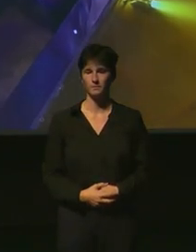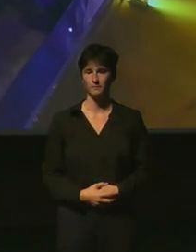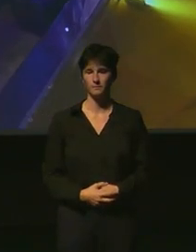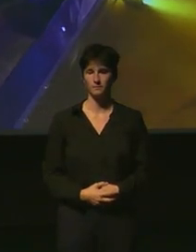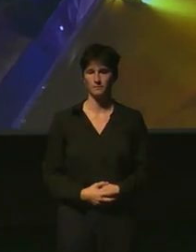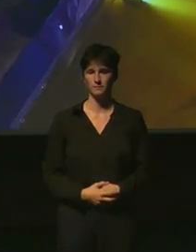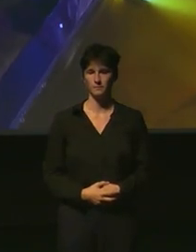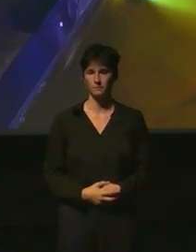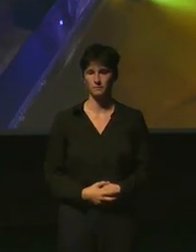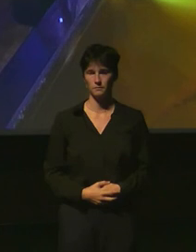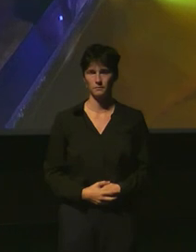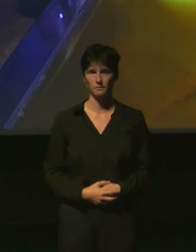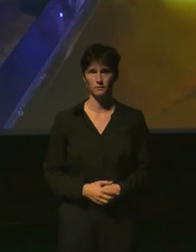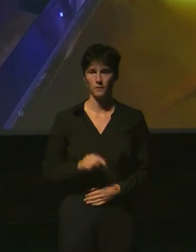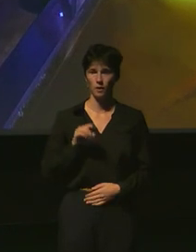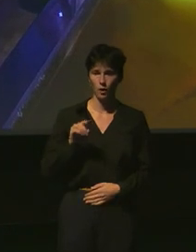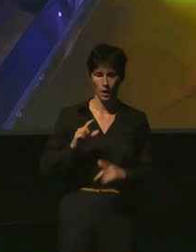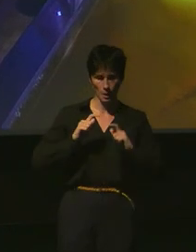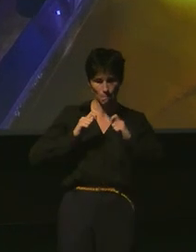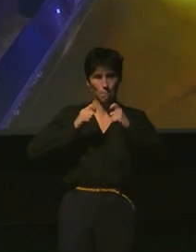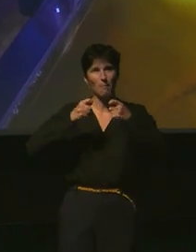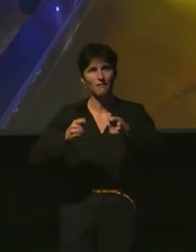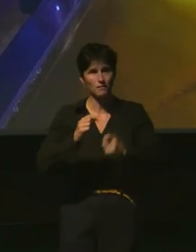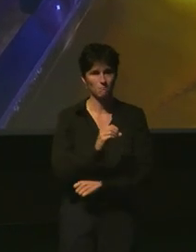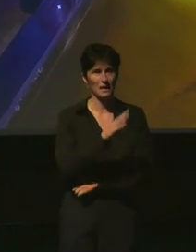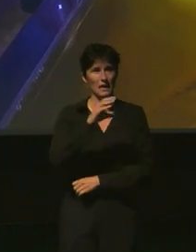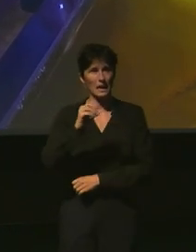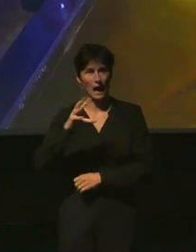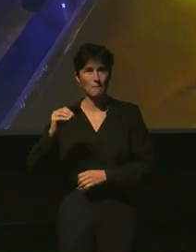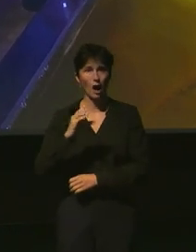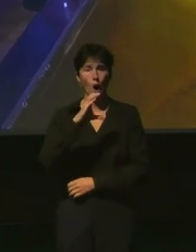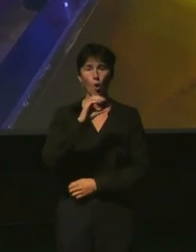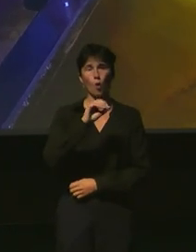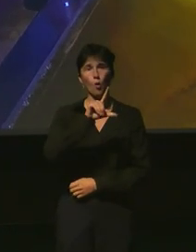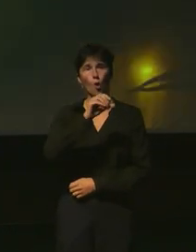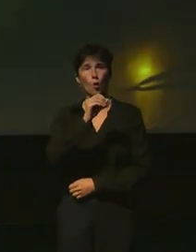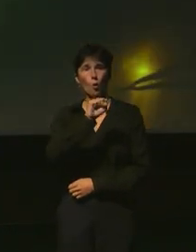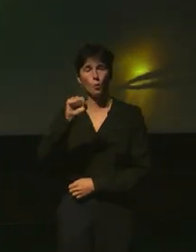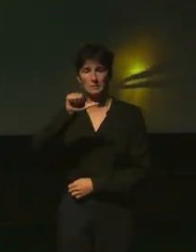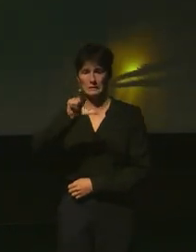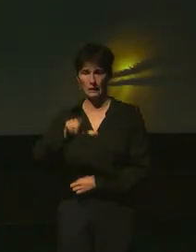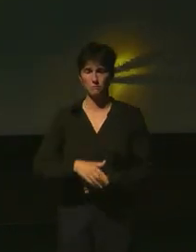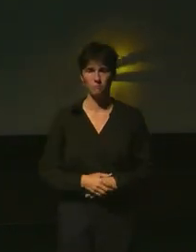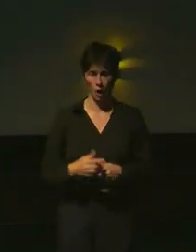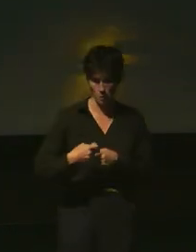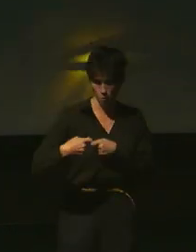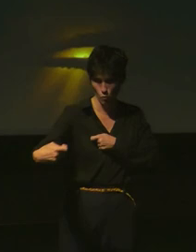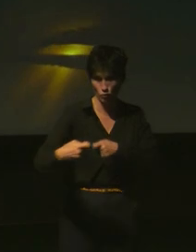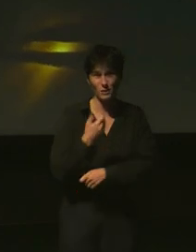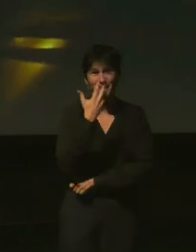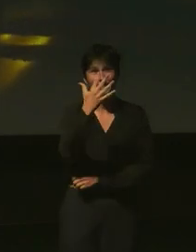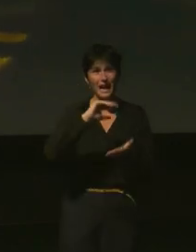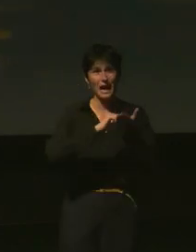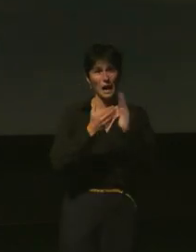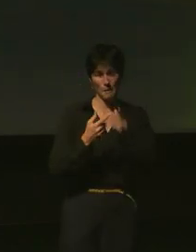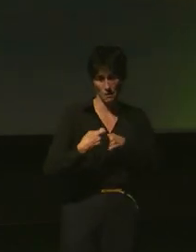Il a été très justement baptisé calamar colossal. Mesurant près de 5 mètres de long. Pour un